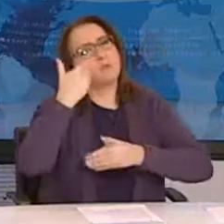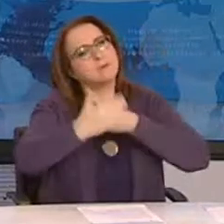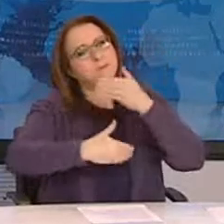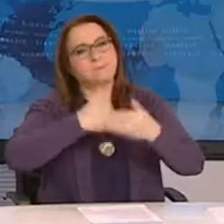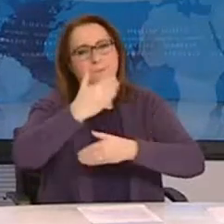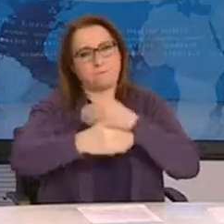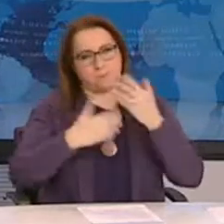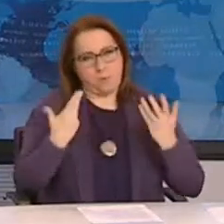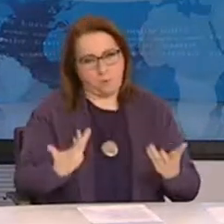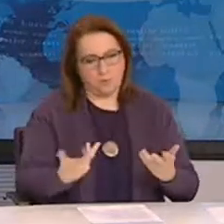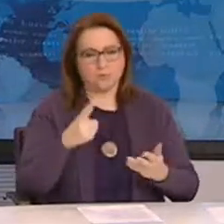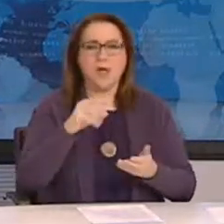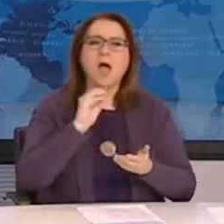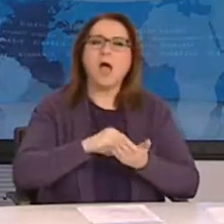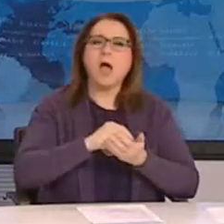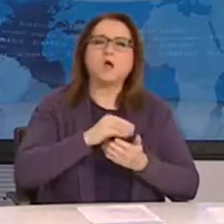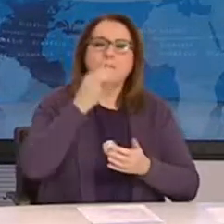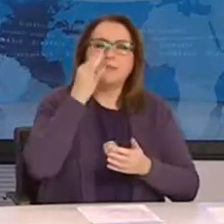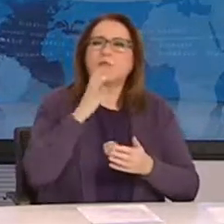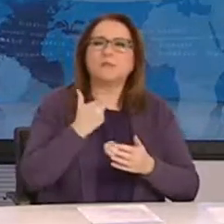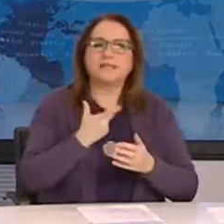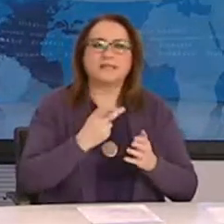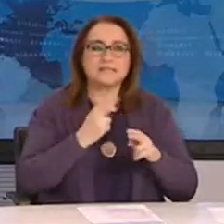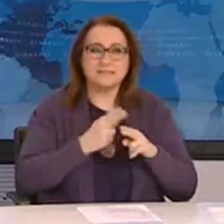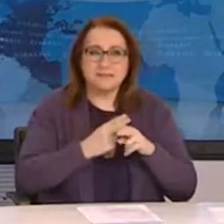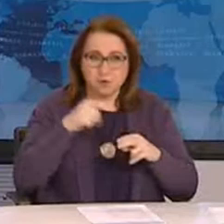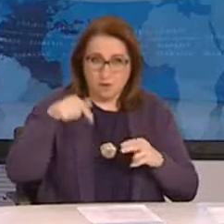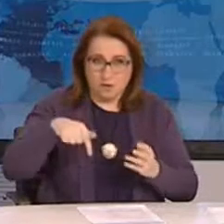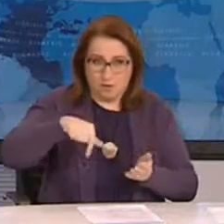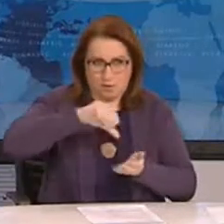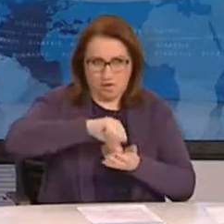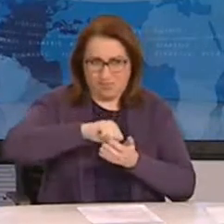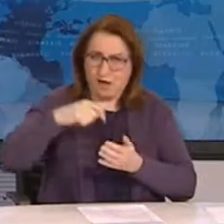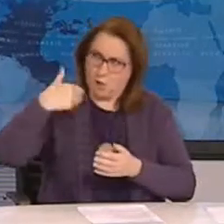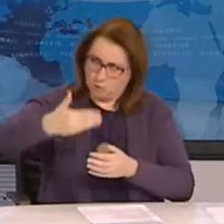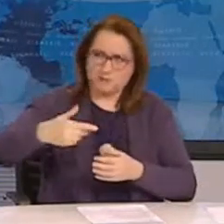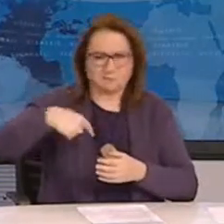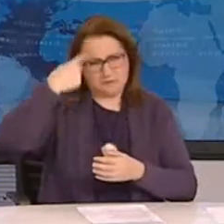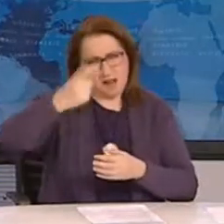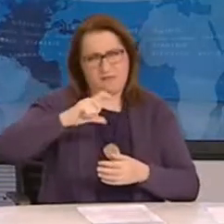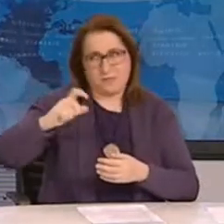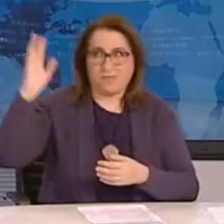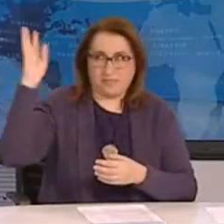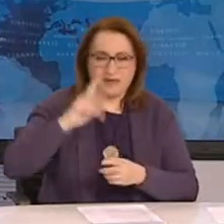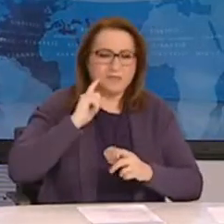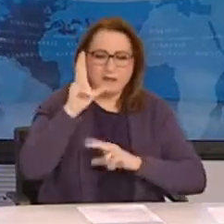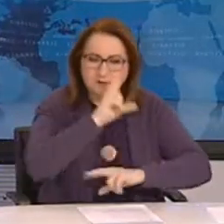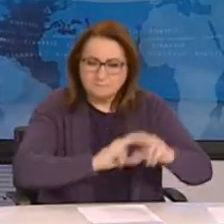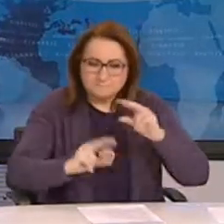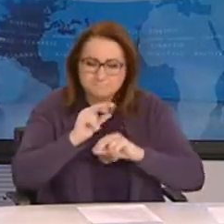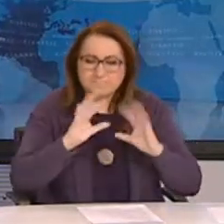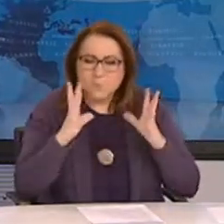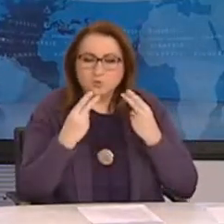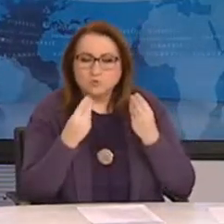Επίσης, εκείνο το οποίο τονίζεται είναι ότι στην Αθήνα που θα έρθουν τα κλιμάκια, θα εξεταστεί η αλλαγή του μείγματος